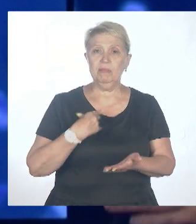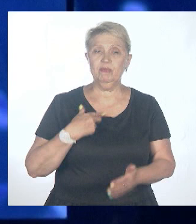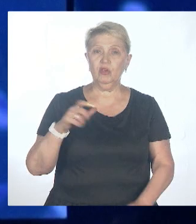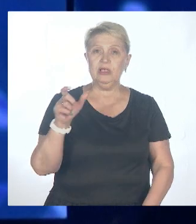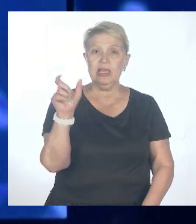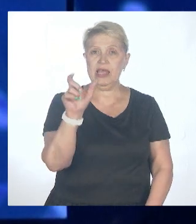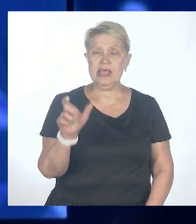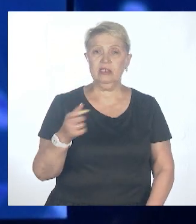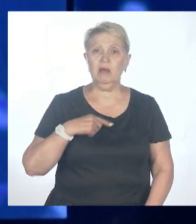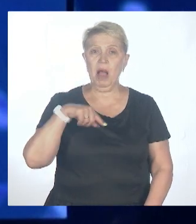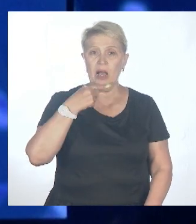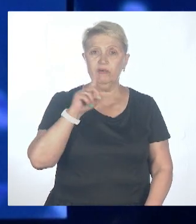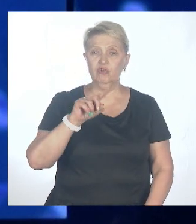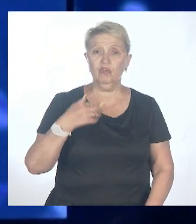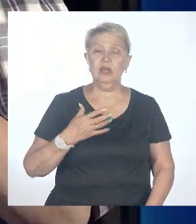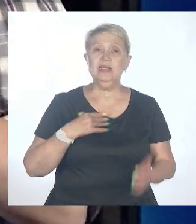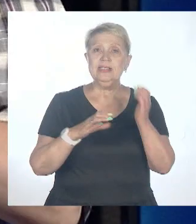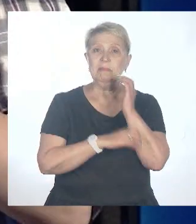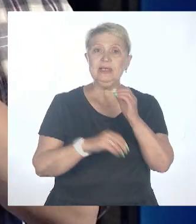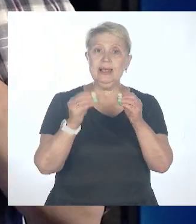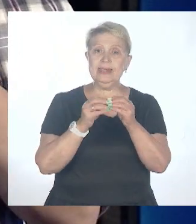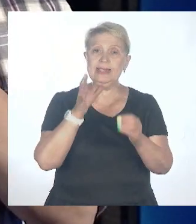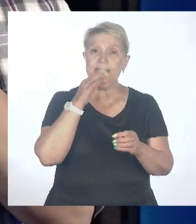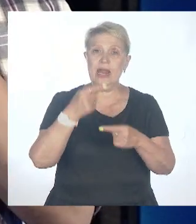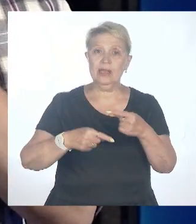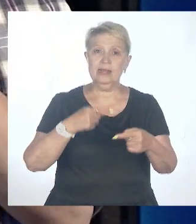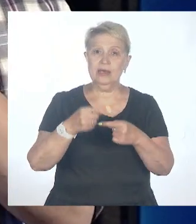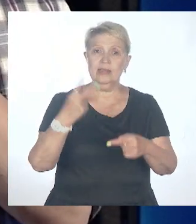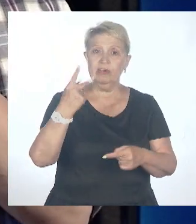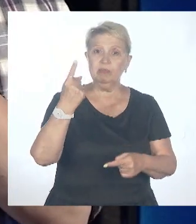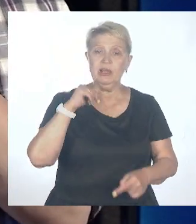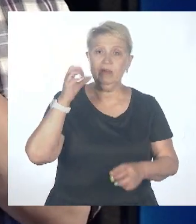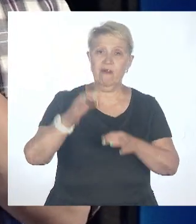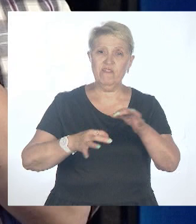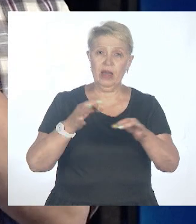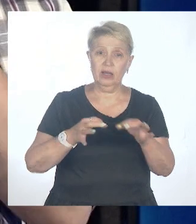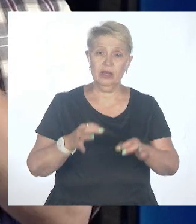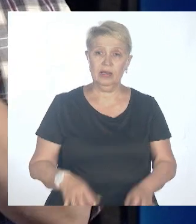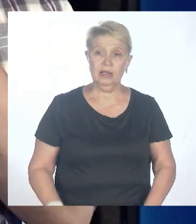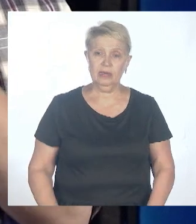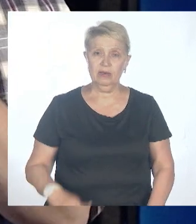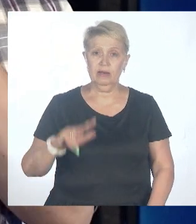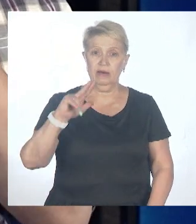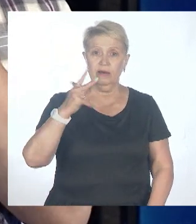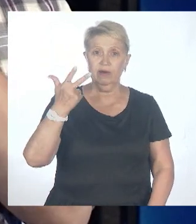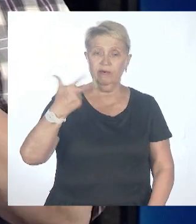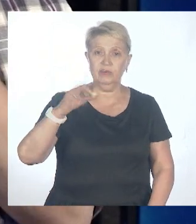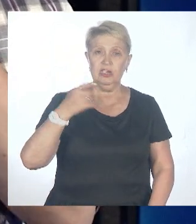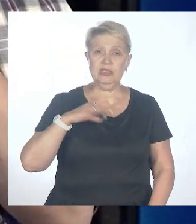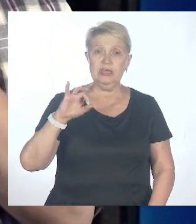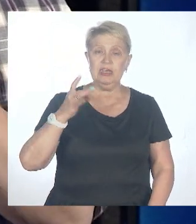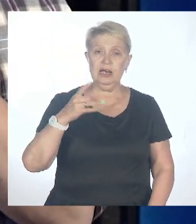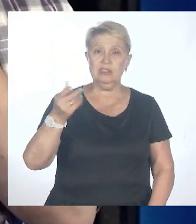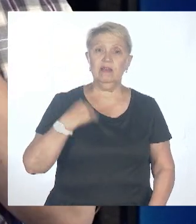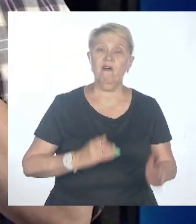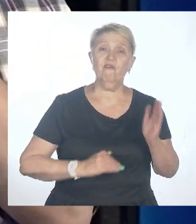у нас за последние вот эти вот десятилетия, 21 века, за первые 10 лет, у нас в 30 раз почти выросла